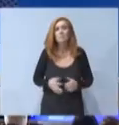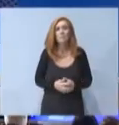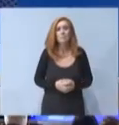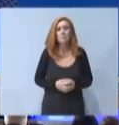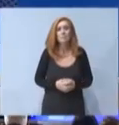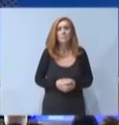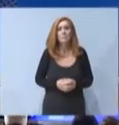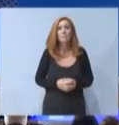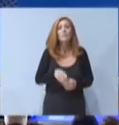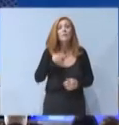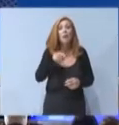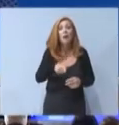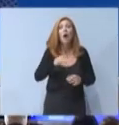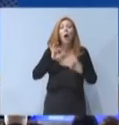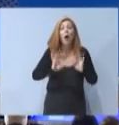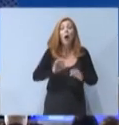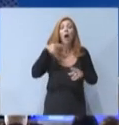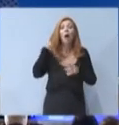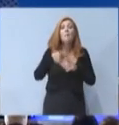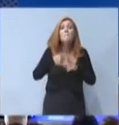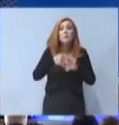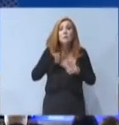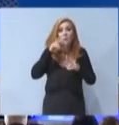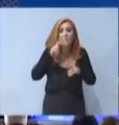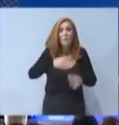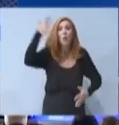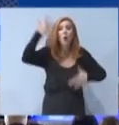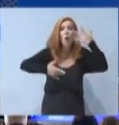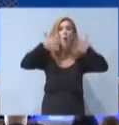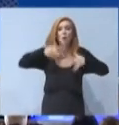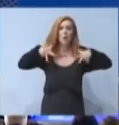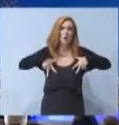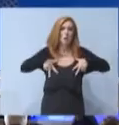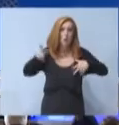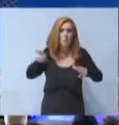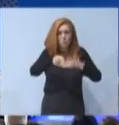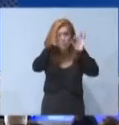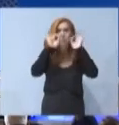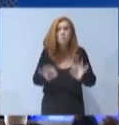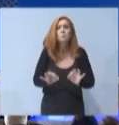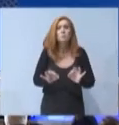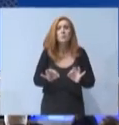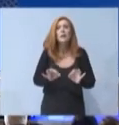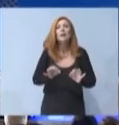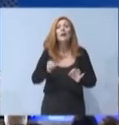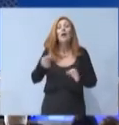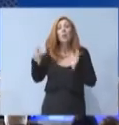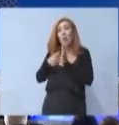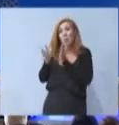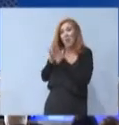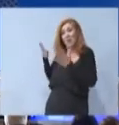στοιχεία του Γενικού Λογιστήριου του κράτους, το οποίο είναι σαφή. Σε σχέση με το 2019,